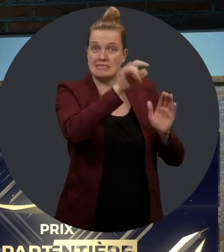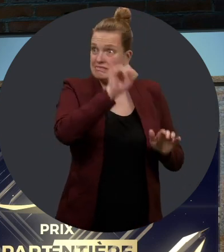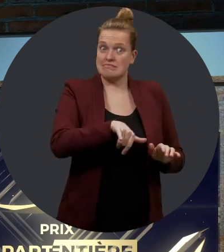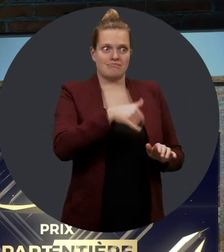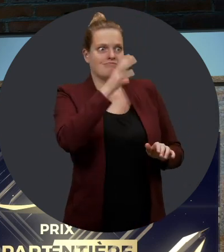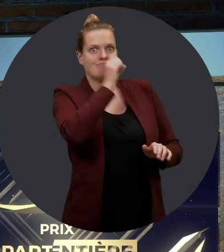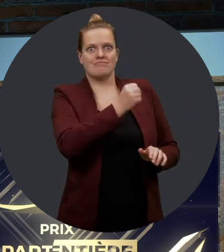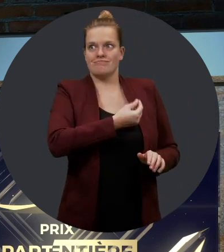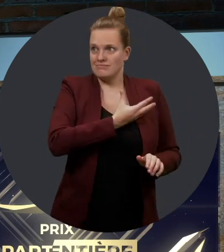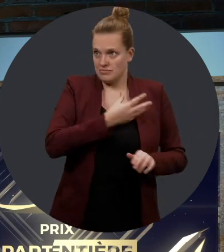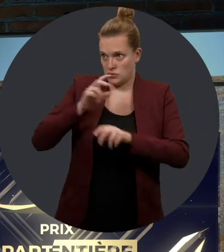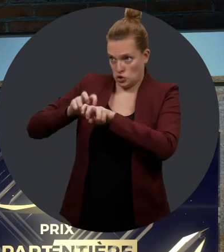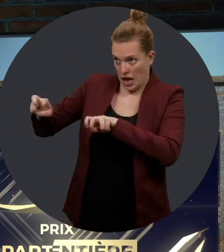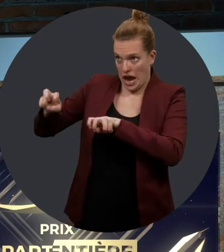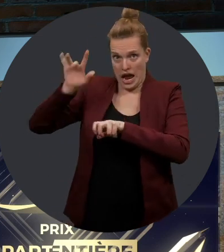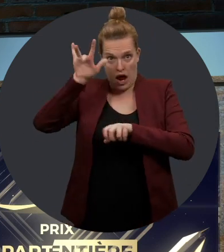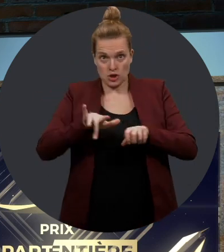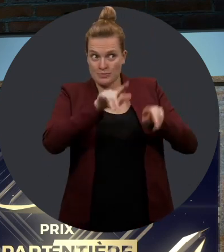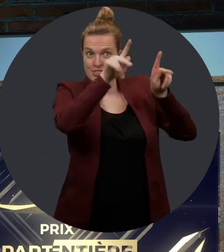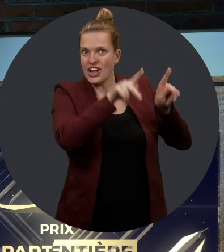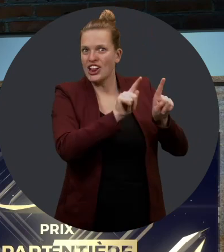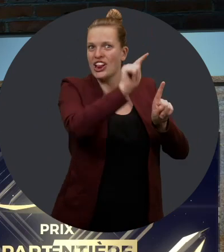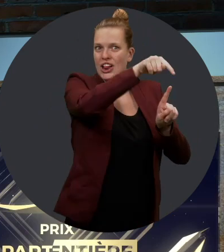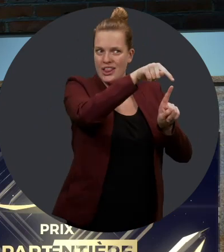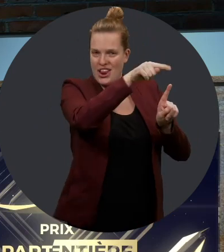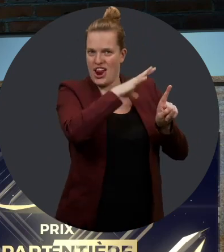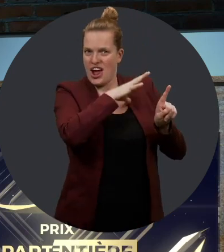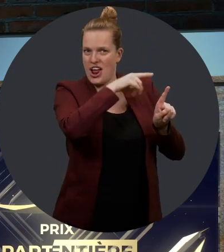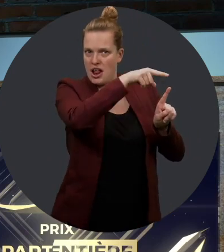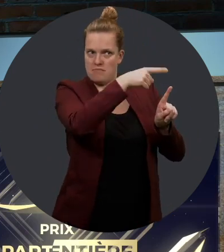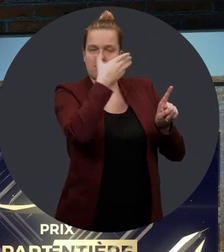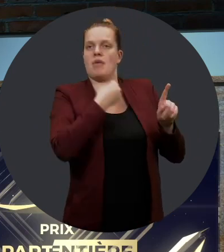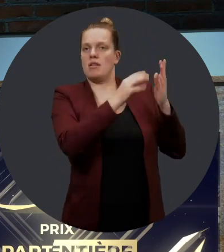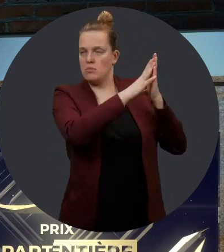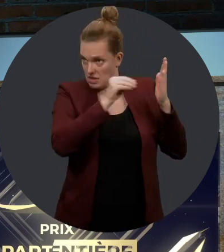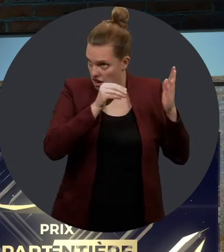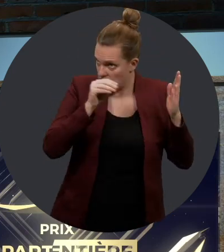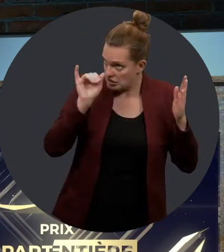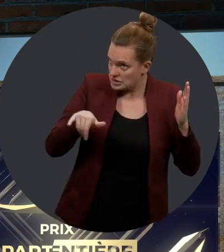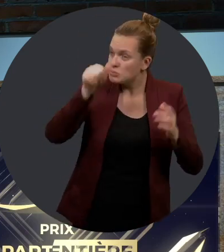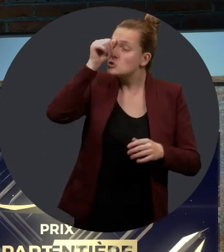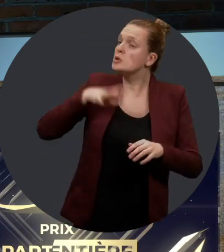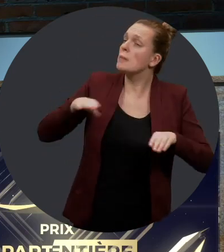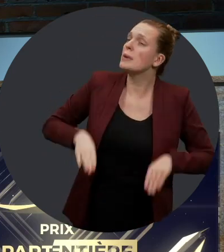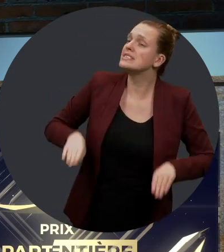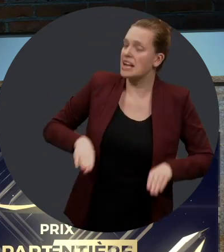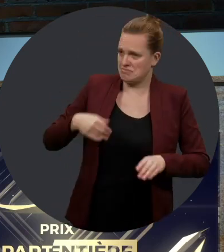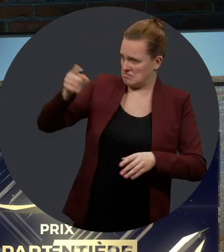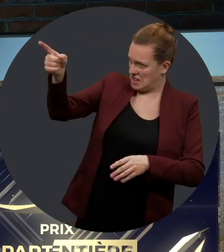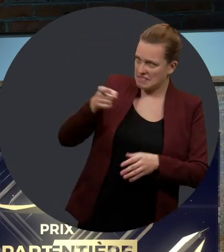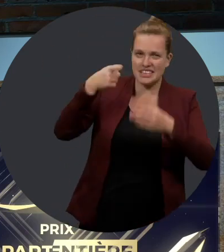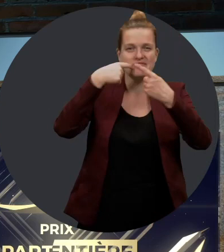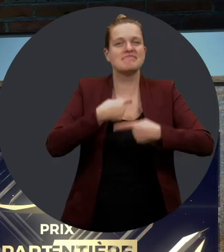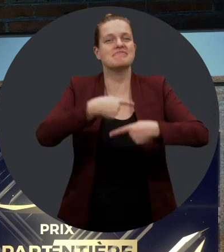ce n pas seulement l'entreprise qui a touché le jury, mais bien l'individu qui est derrière. C'est vraiment un bel exemple à suivre.